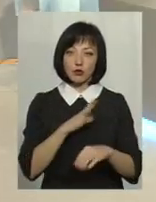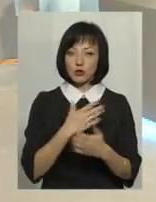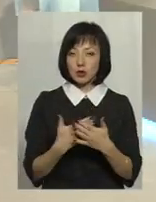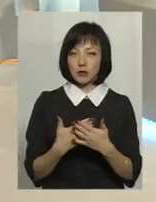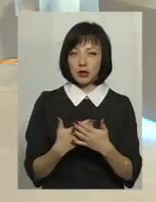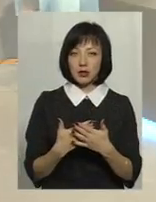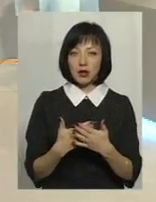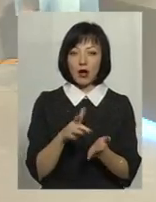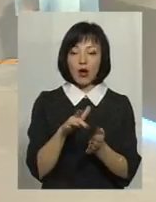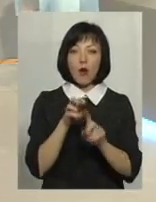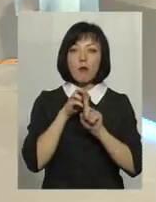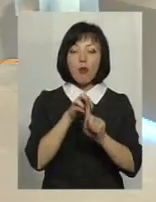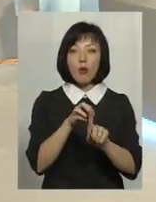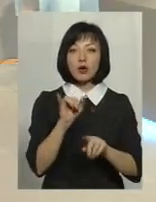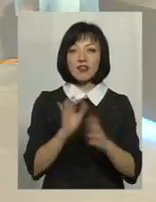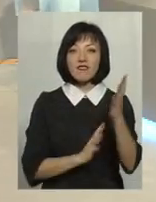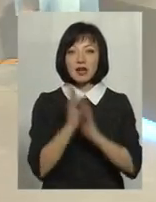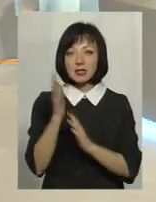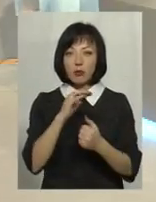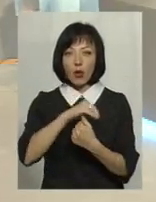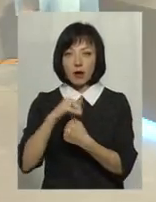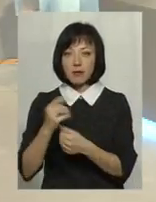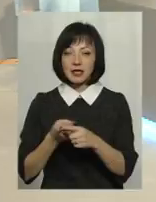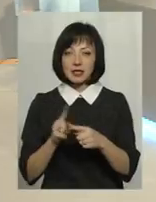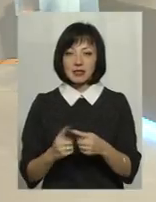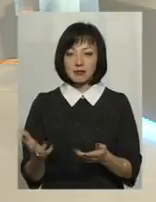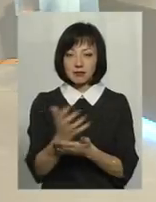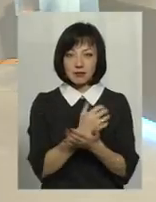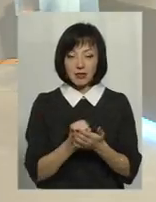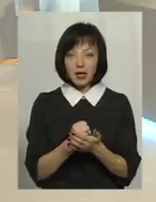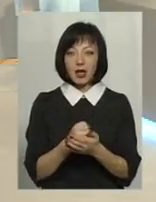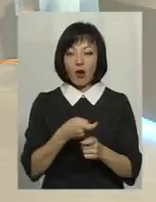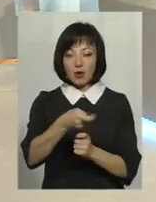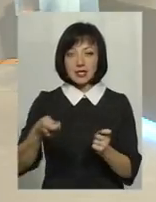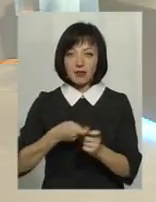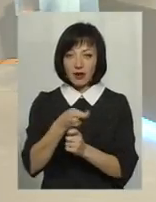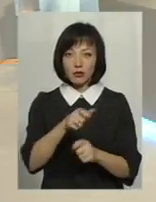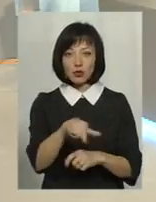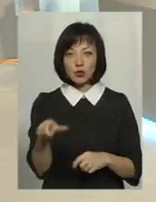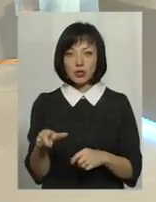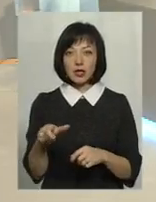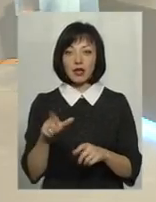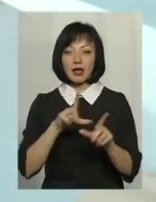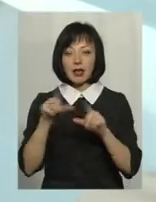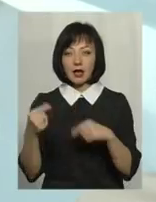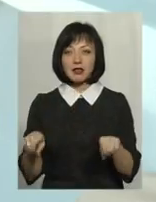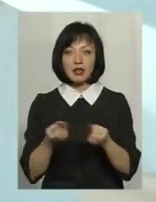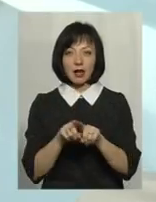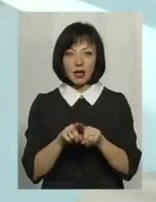походи в ліс по гриби, і потім ці самі гриби зробити в консервації, щоб люди їхали на такий